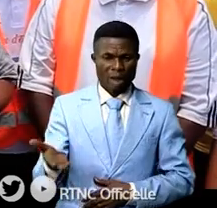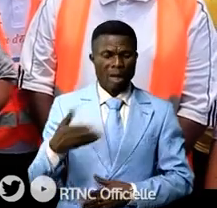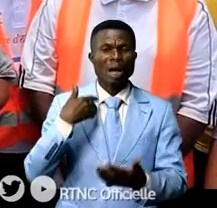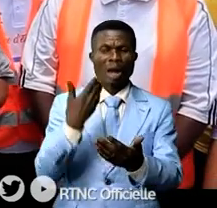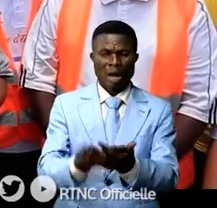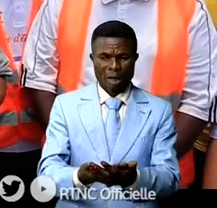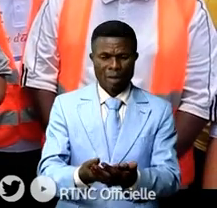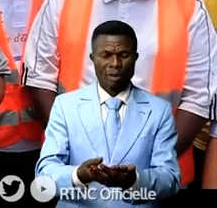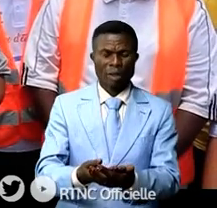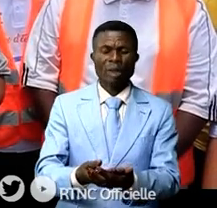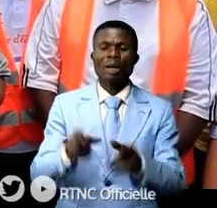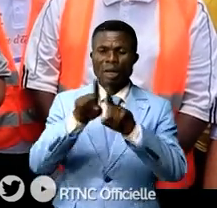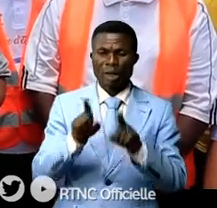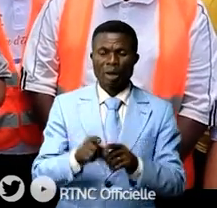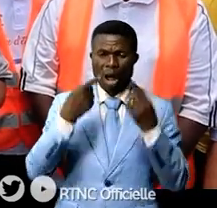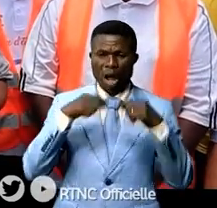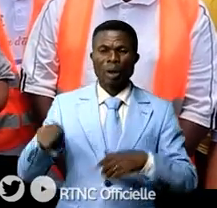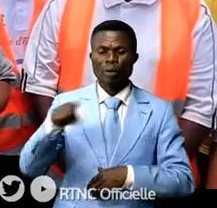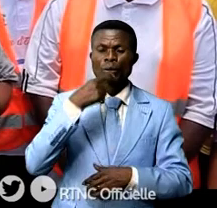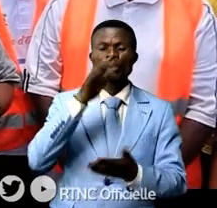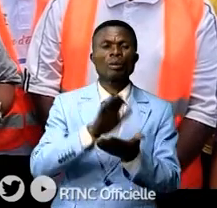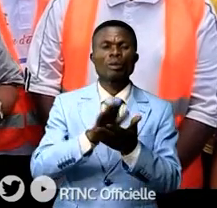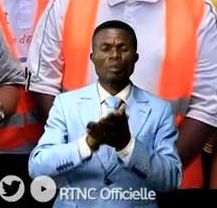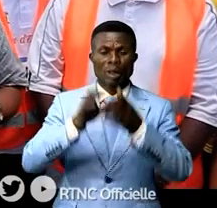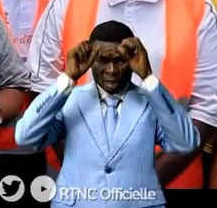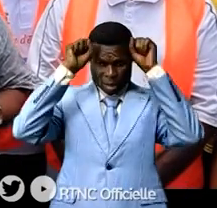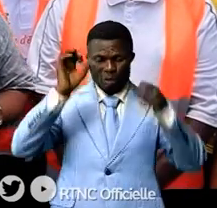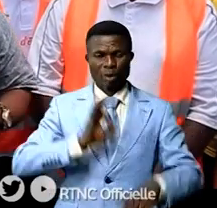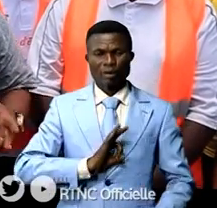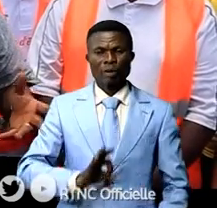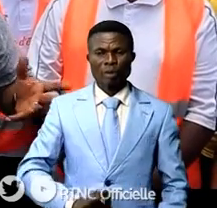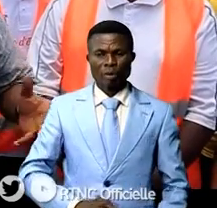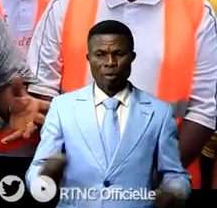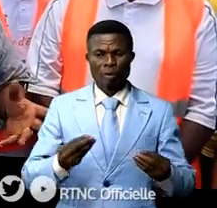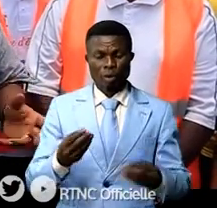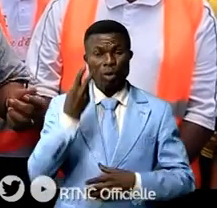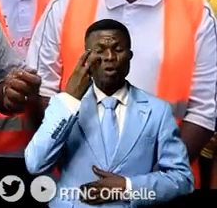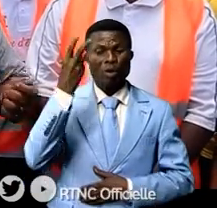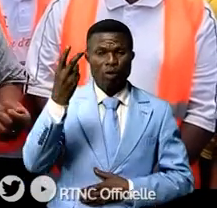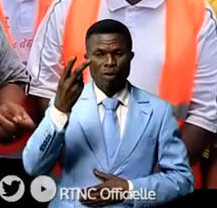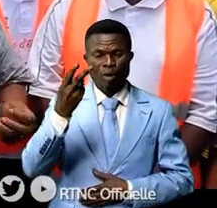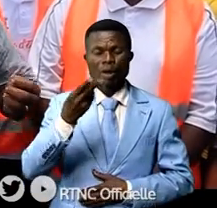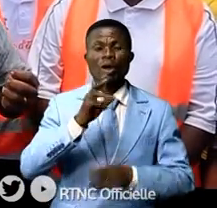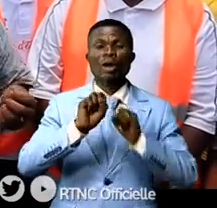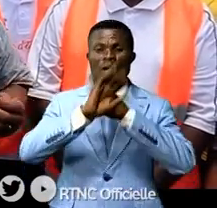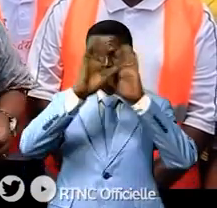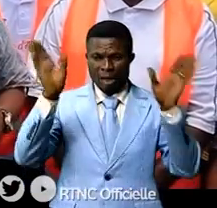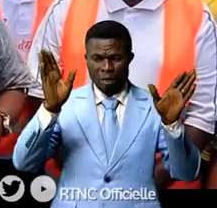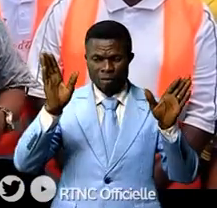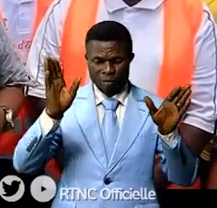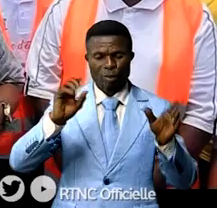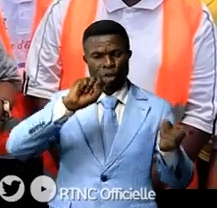voudrions ici profiter de cette occasion pour remercier son excellence, monsieur le président de la République, pour sa vision éclairée, de pouvoir